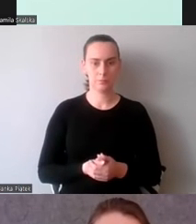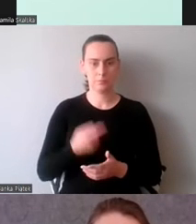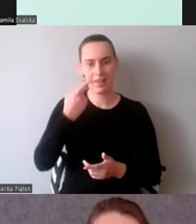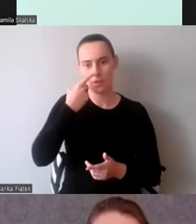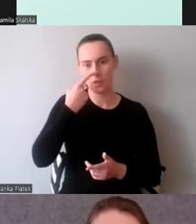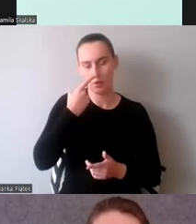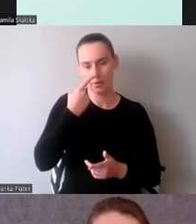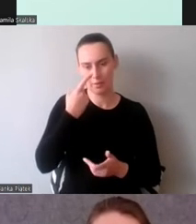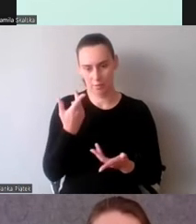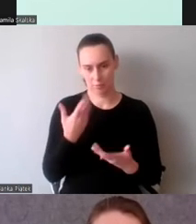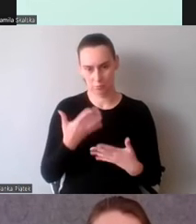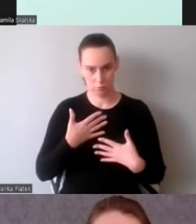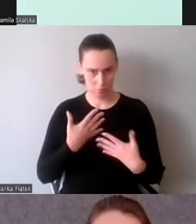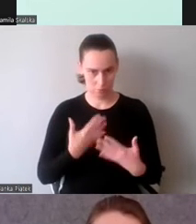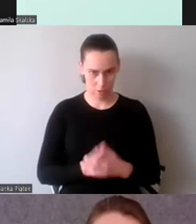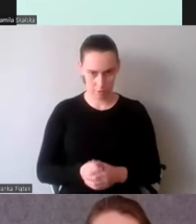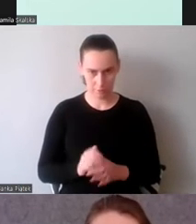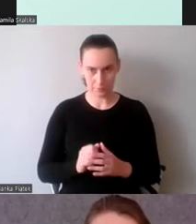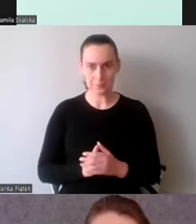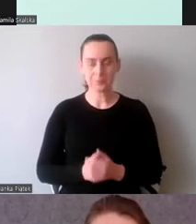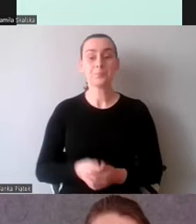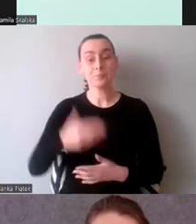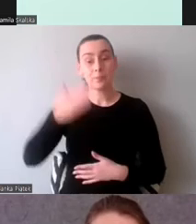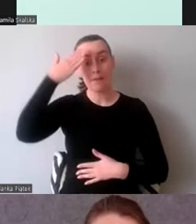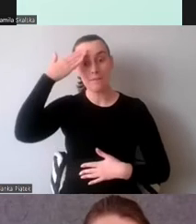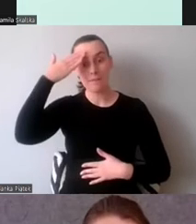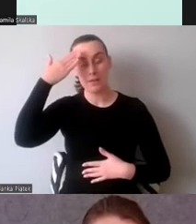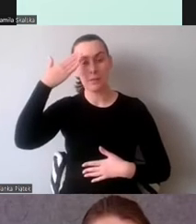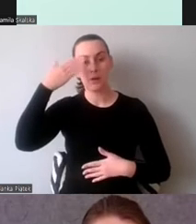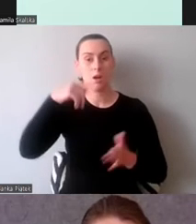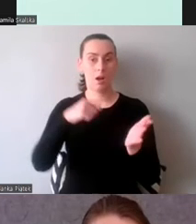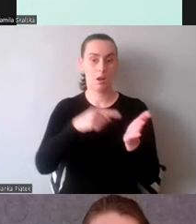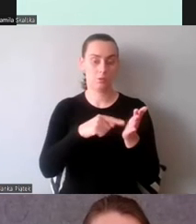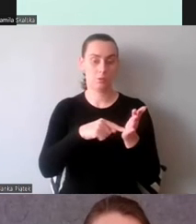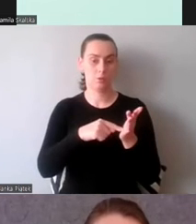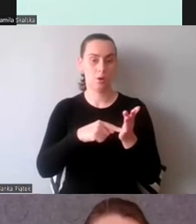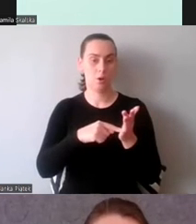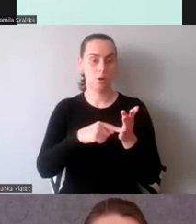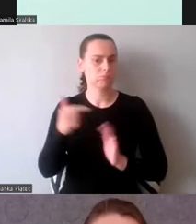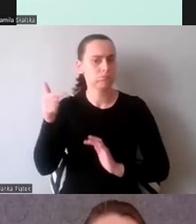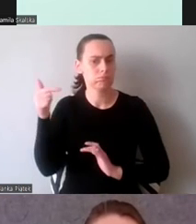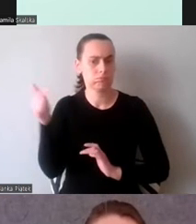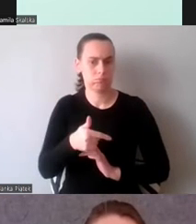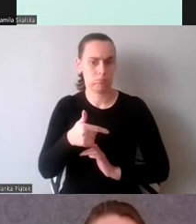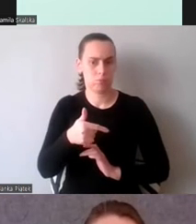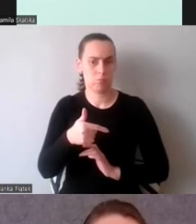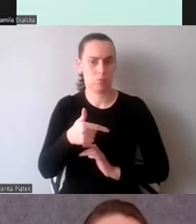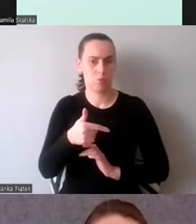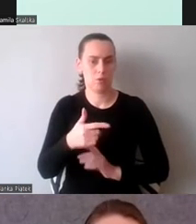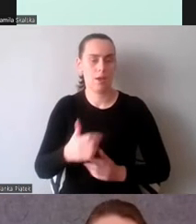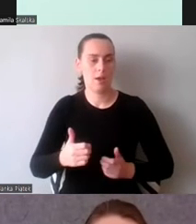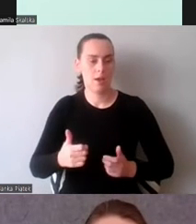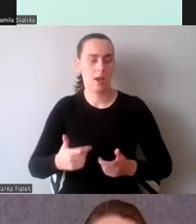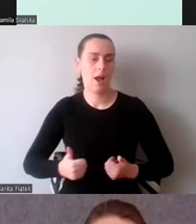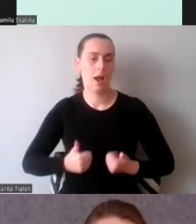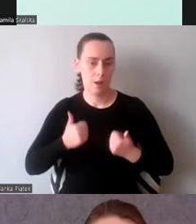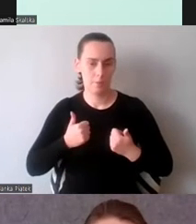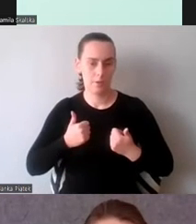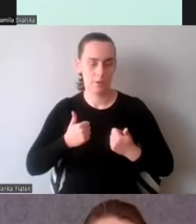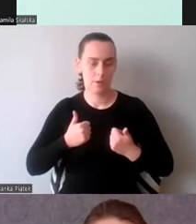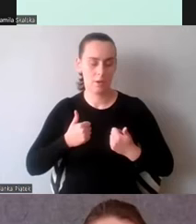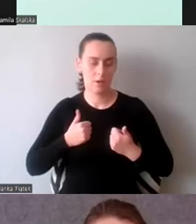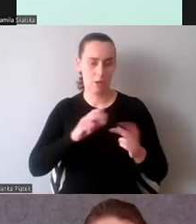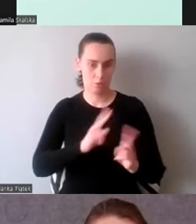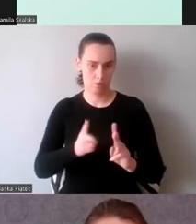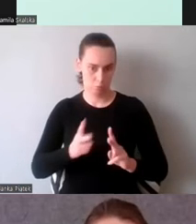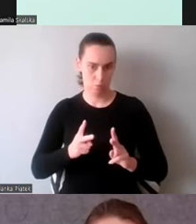I wiemy, że te procesy są konieczne do tego, by tłumaczenie zaszło, na